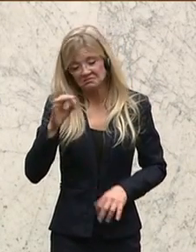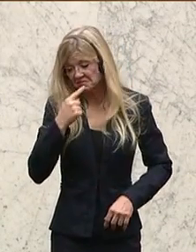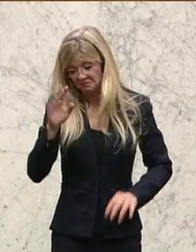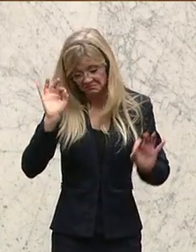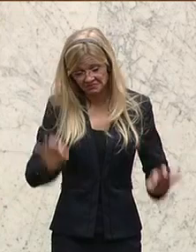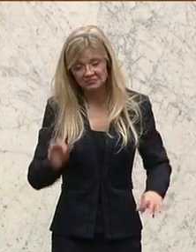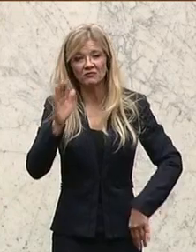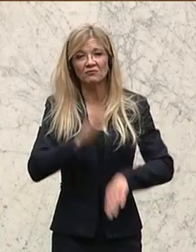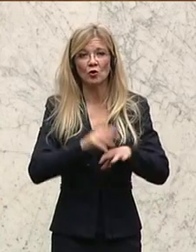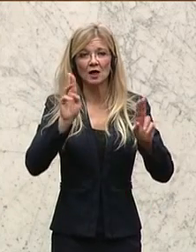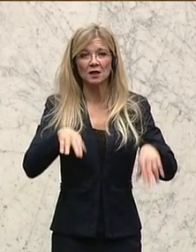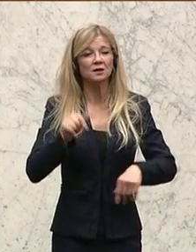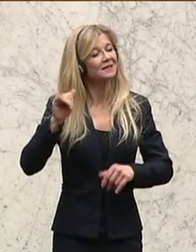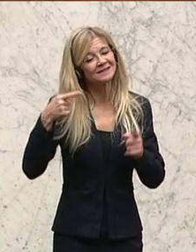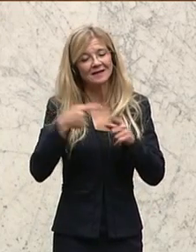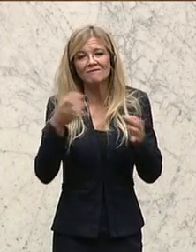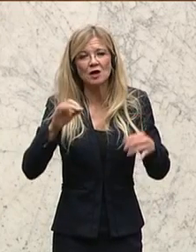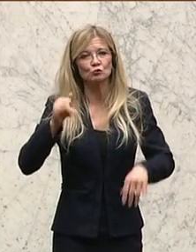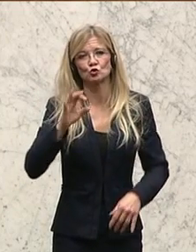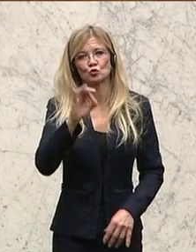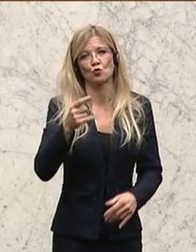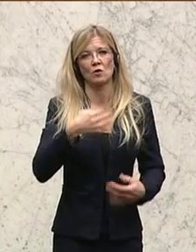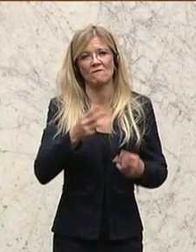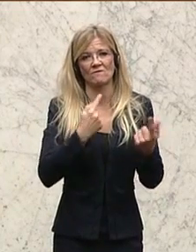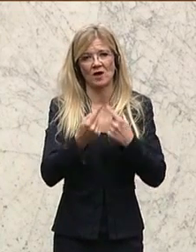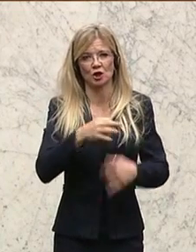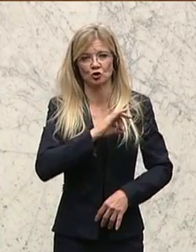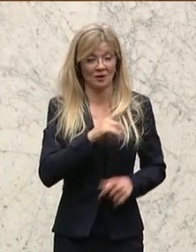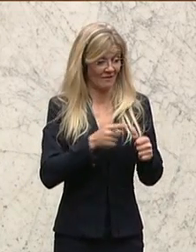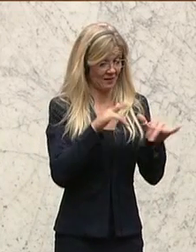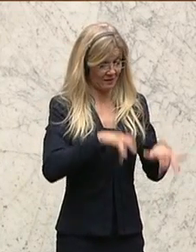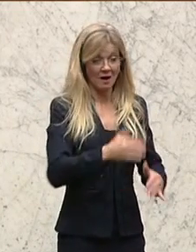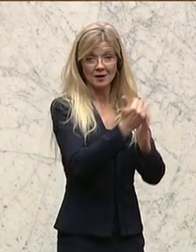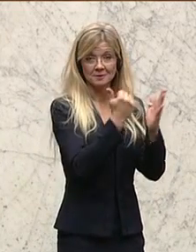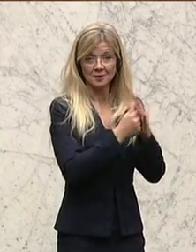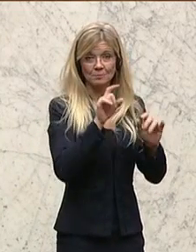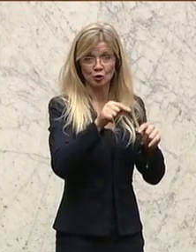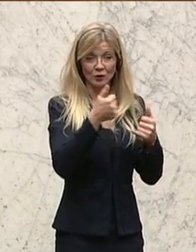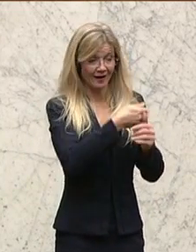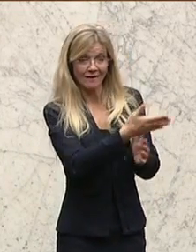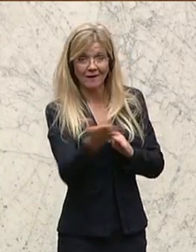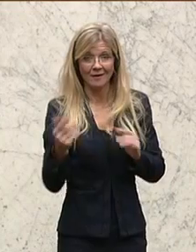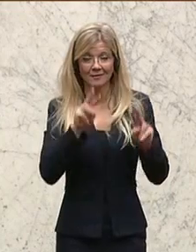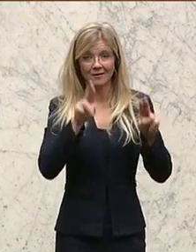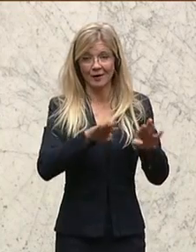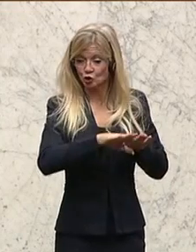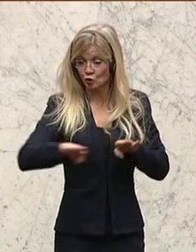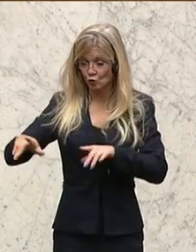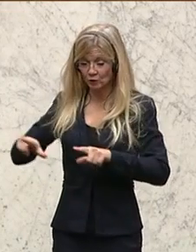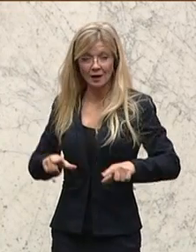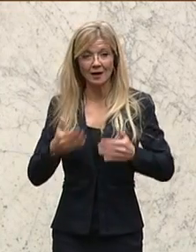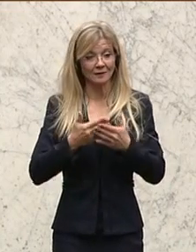Ziel muss sein, null Verkehrstote. Mit diesem Gesetz wird eine einheitliche Rechtsgrundlage für die Erstellung und